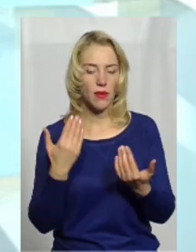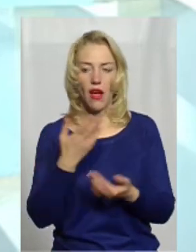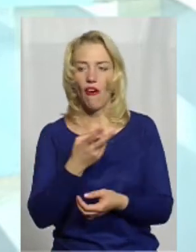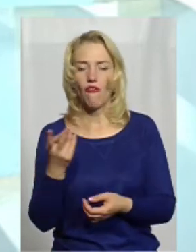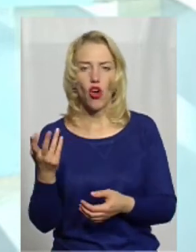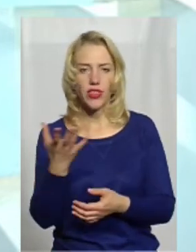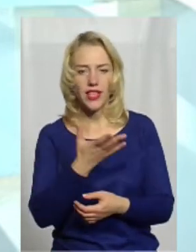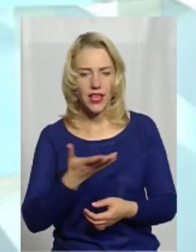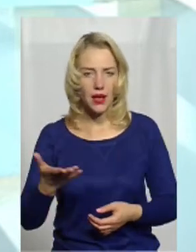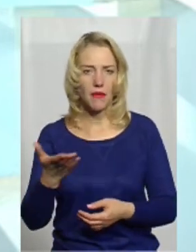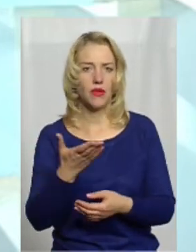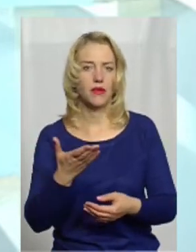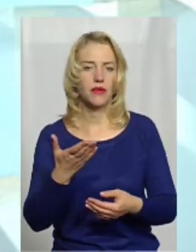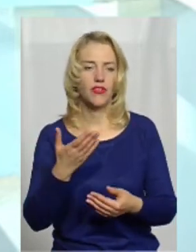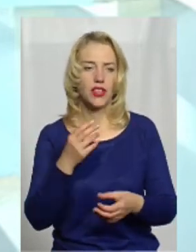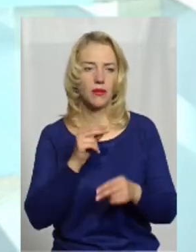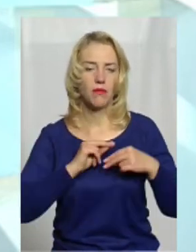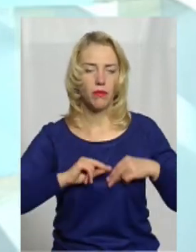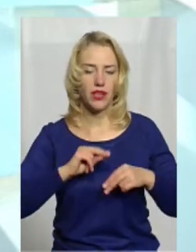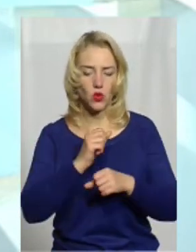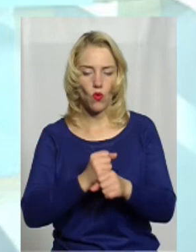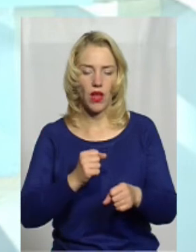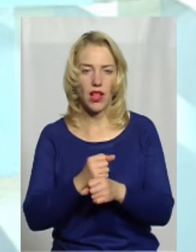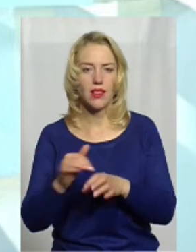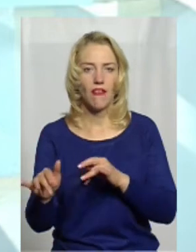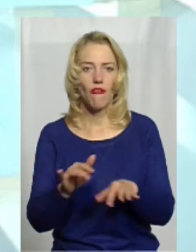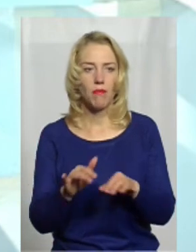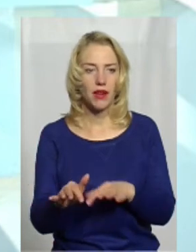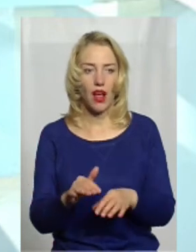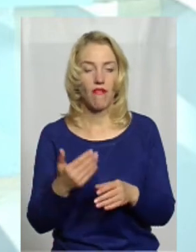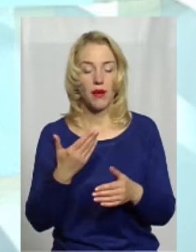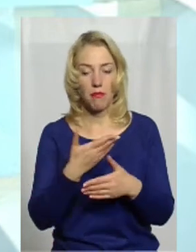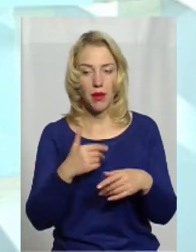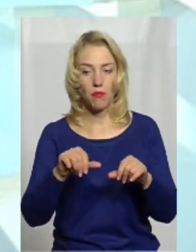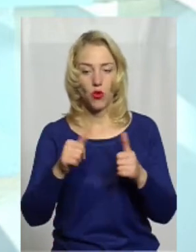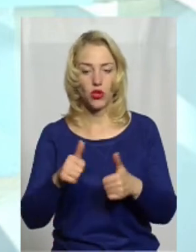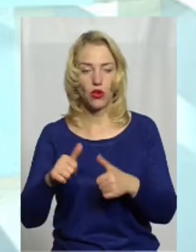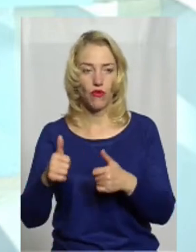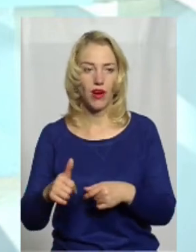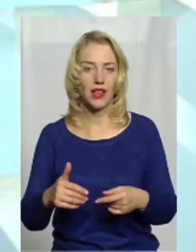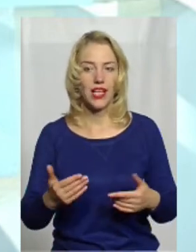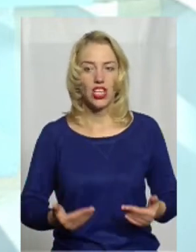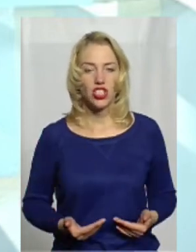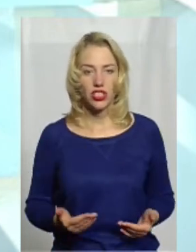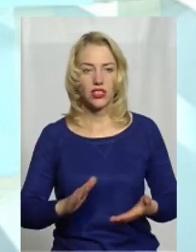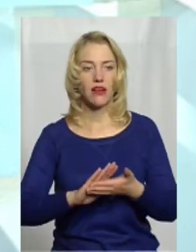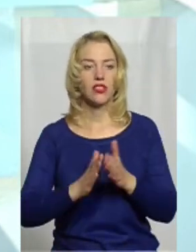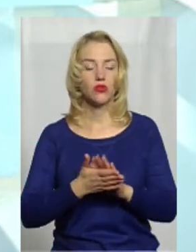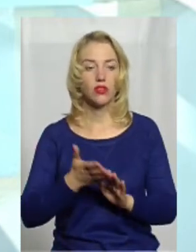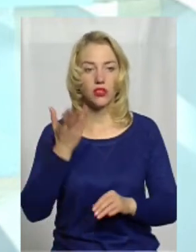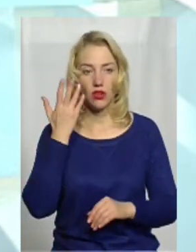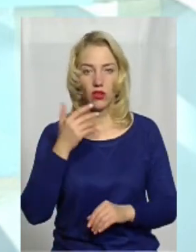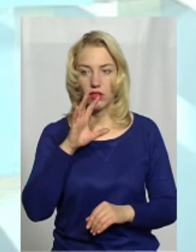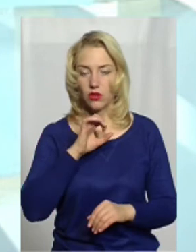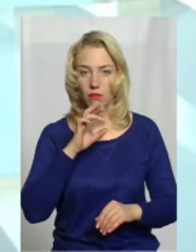вони відпрацювали вправи, ми моделювали певні життєві ситуації, коли собака,